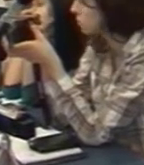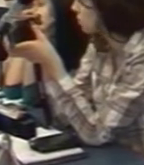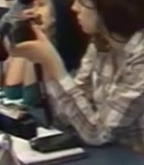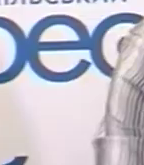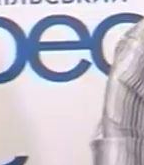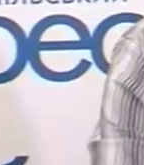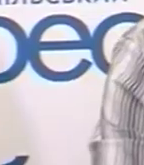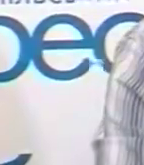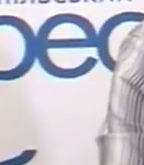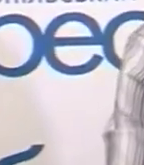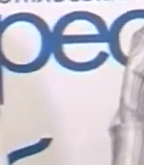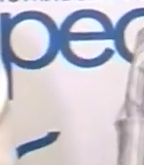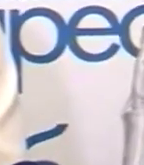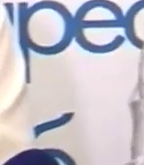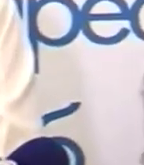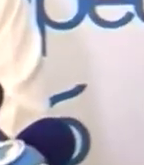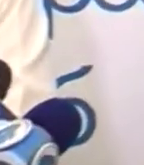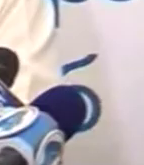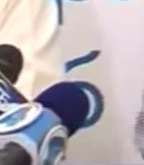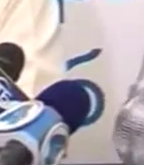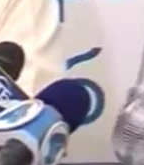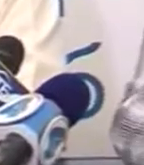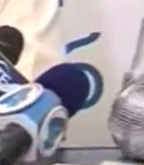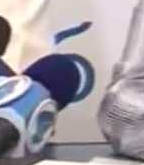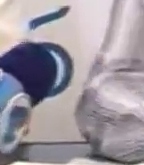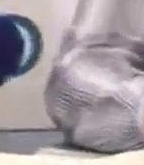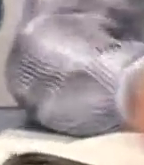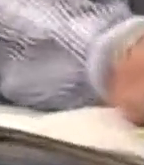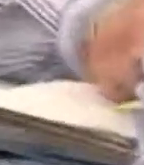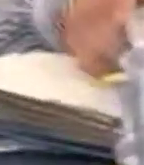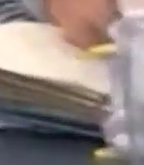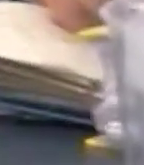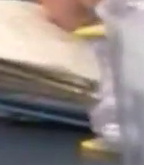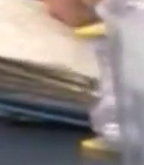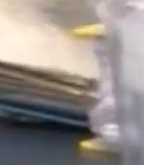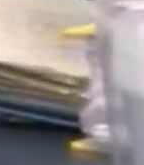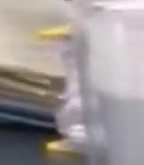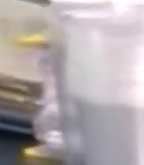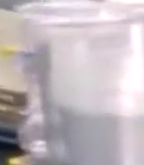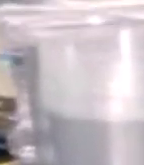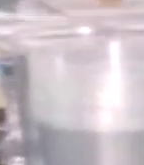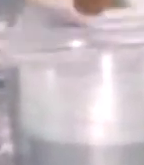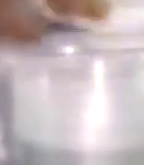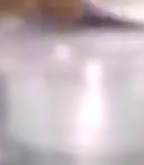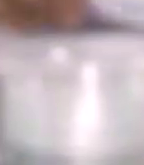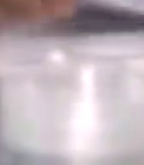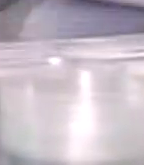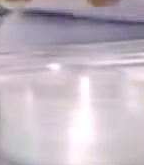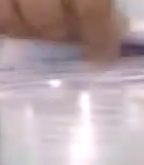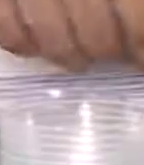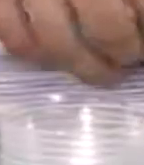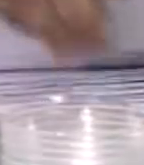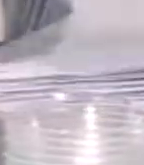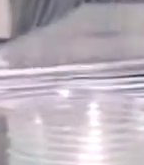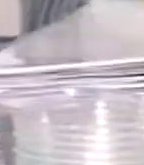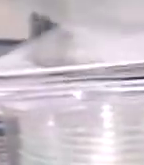відповідно, такого типу звіти, де повністю вся інформація. Тут можна побачити заяву кожного, яку